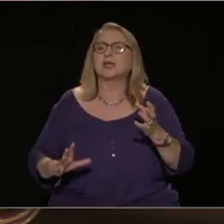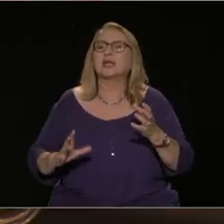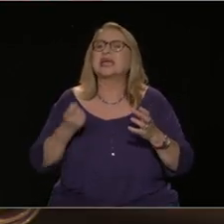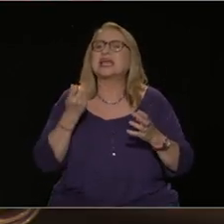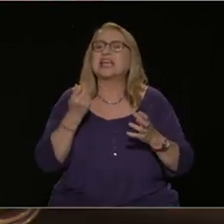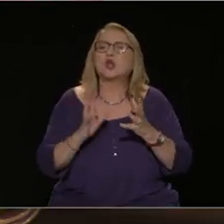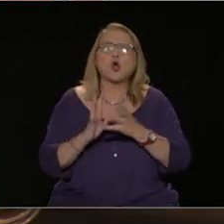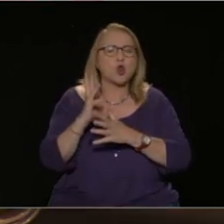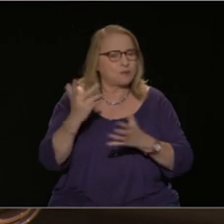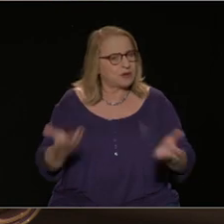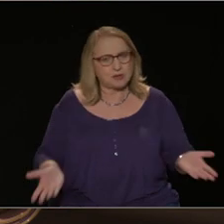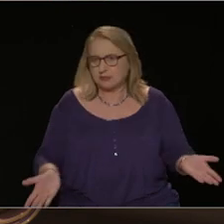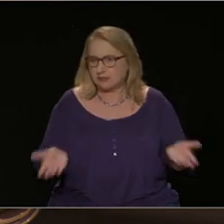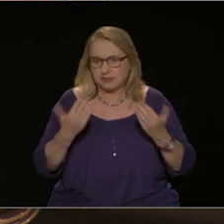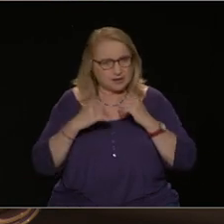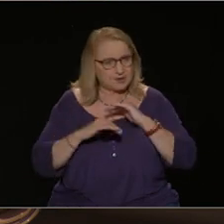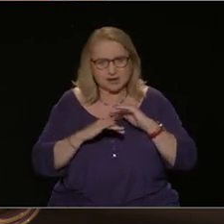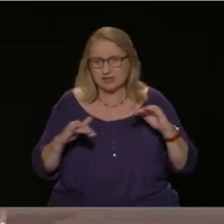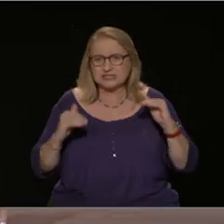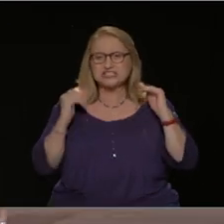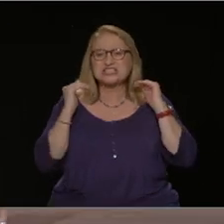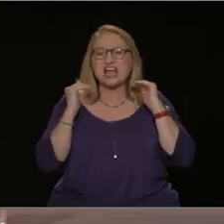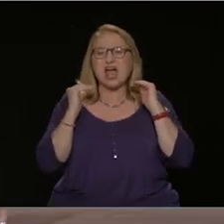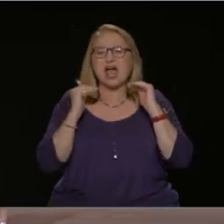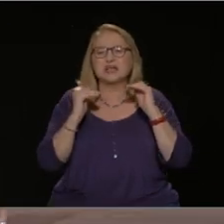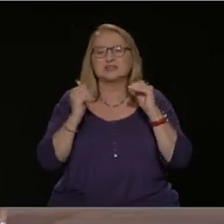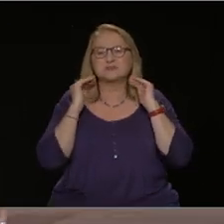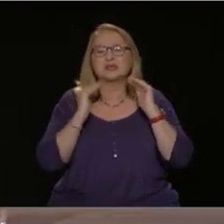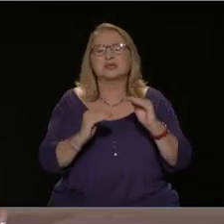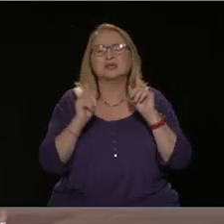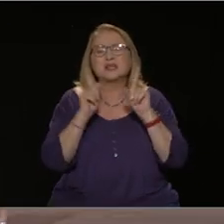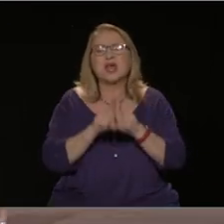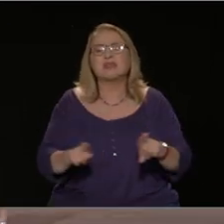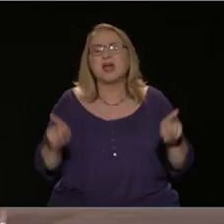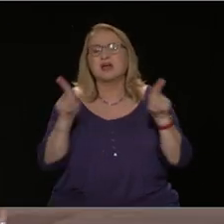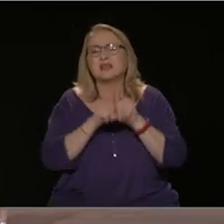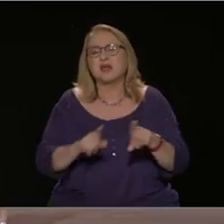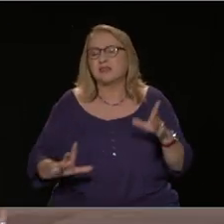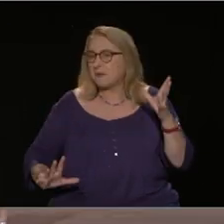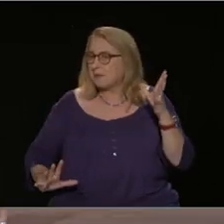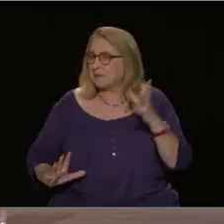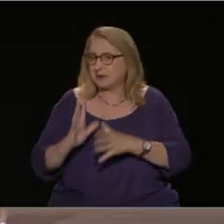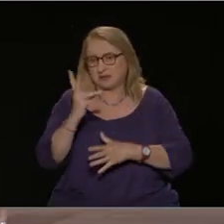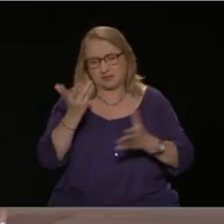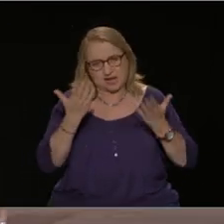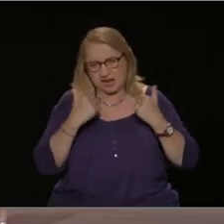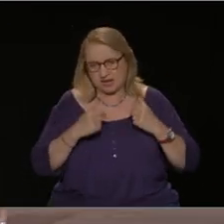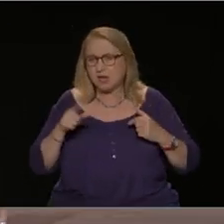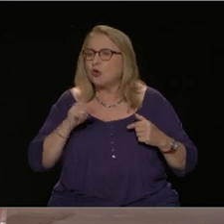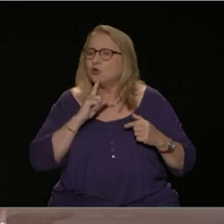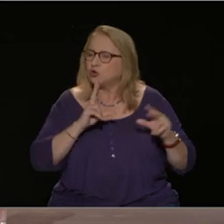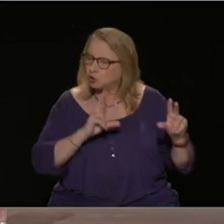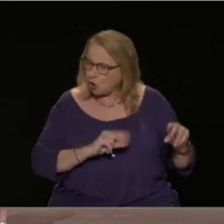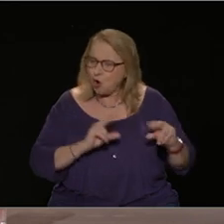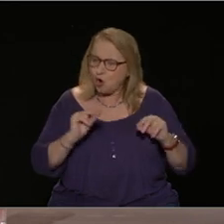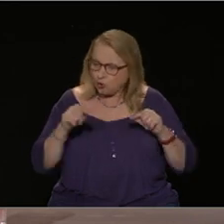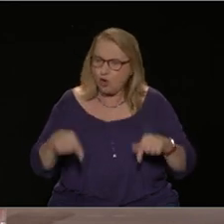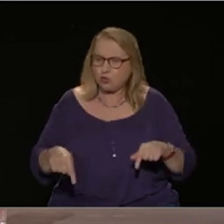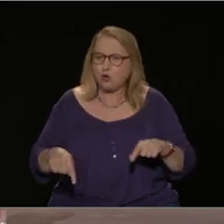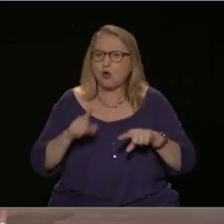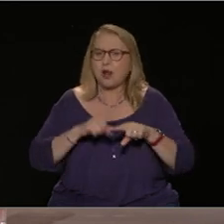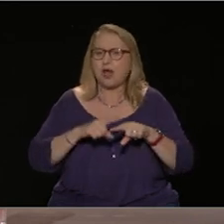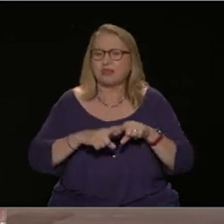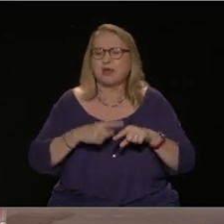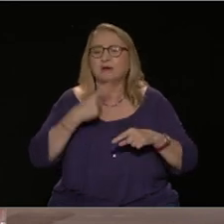Αυτό συμβαίνει και στη χώρα μας. Δηλαδή παρουσιάζουν μια ανάπτυξη η οποία είναι τελείως σαθρή την ίδια στιγμή που οι βασικοί